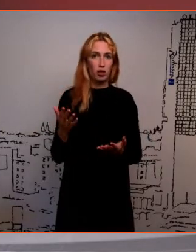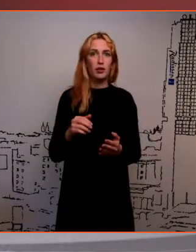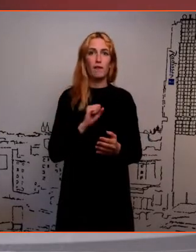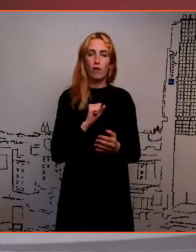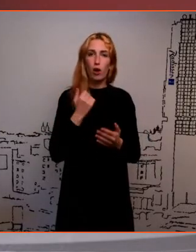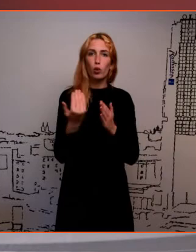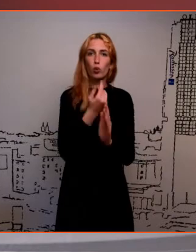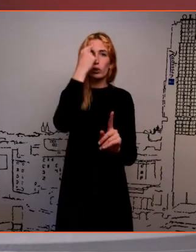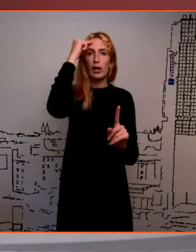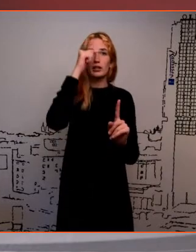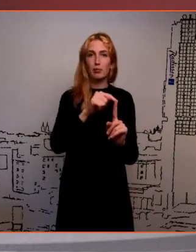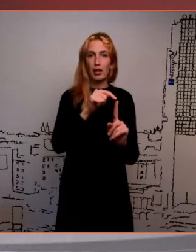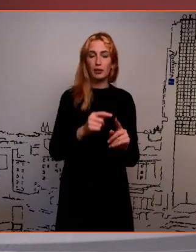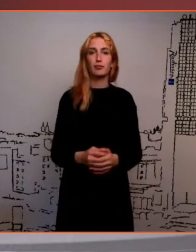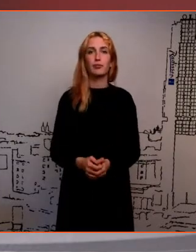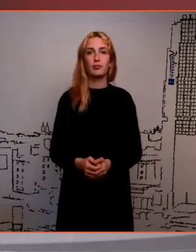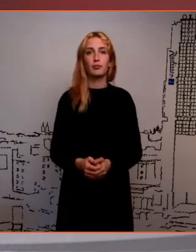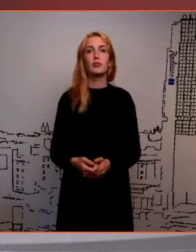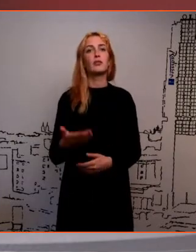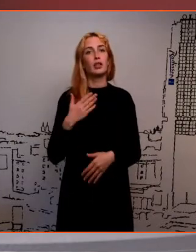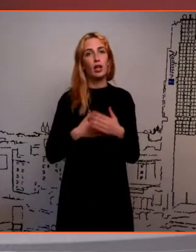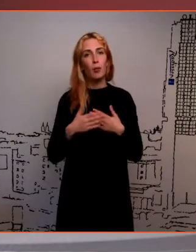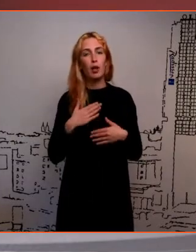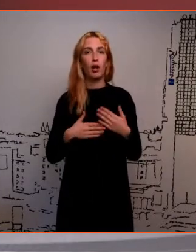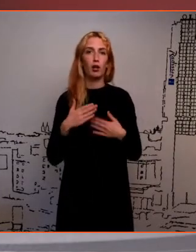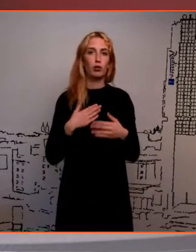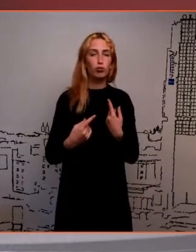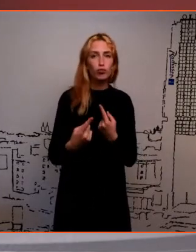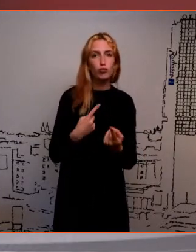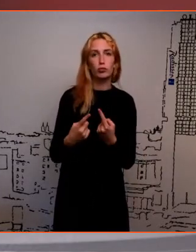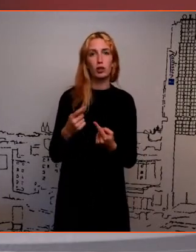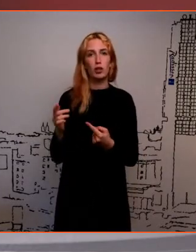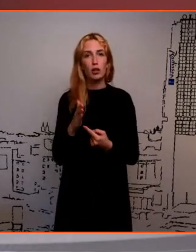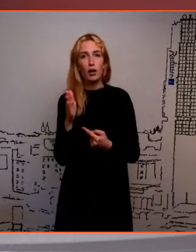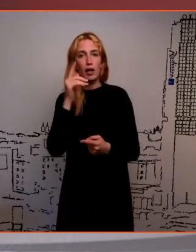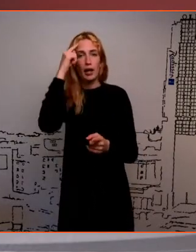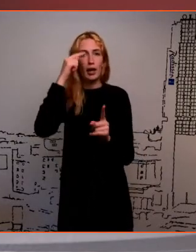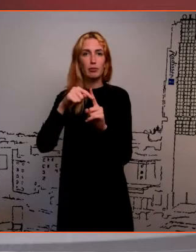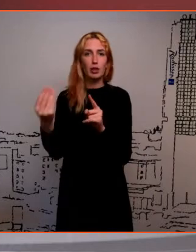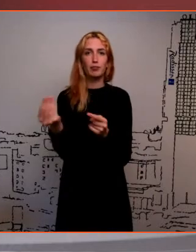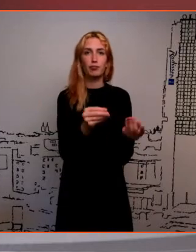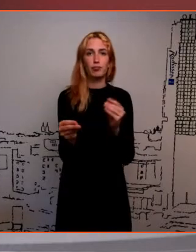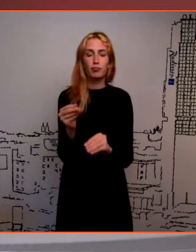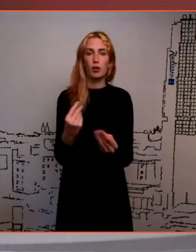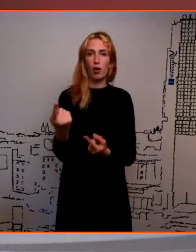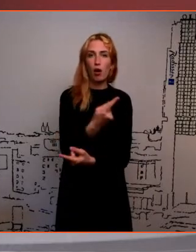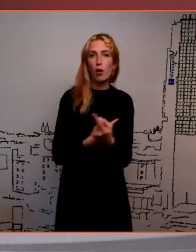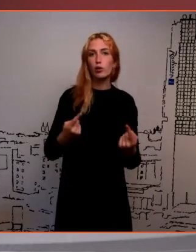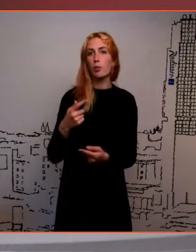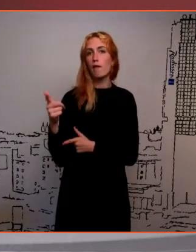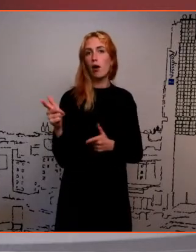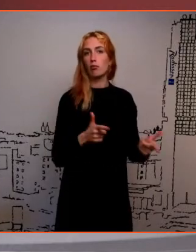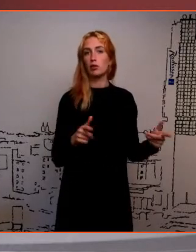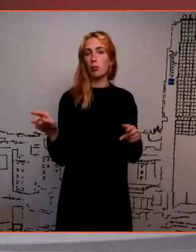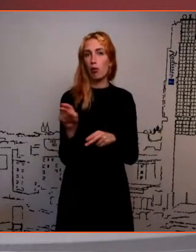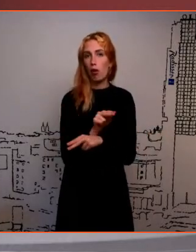sihti. Näeksin, hea meelge nõustamisel rohkem inimesi, kes tulevad oma karjäärieesmärke paika panema, arutama, parandama.